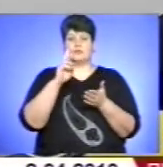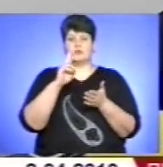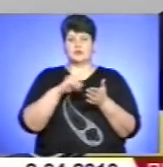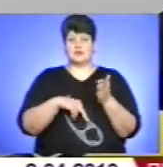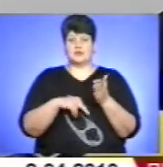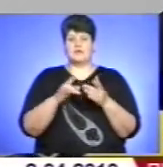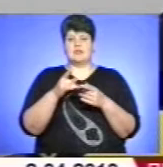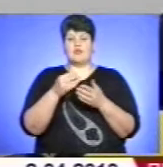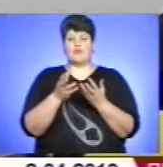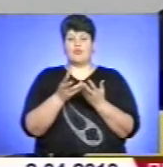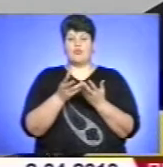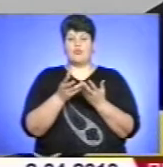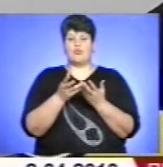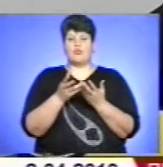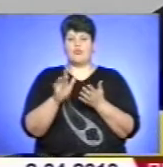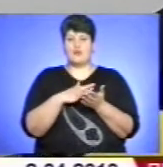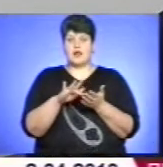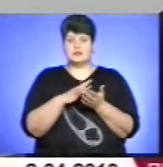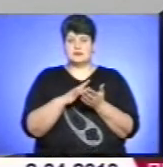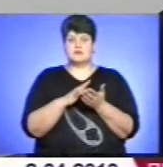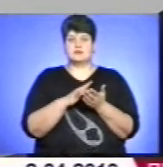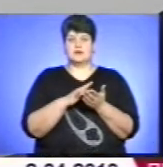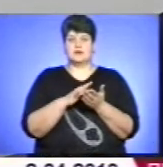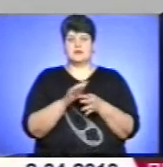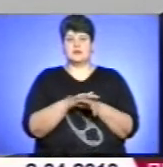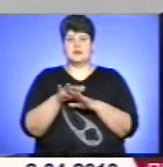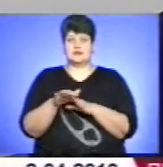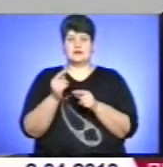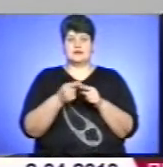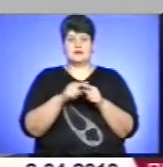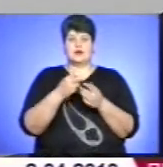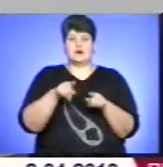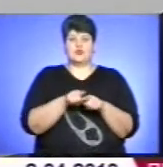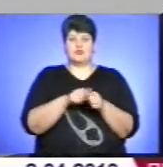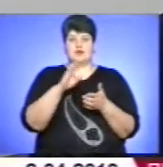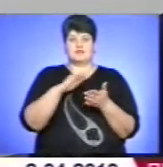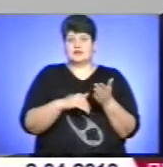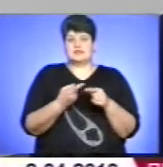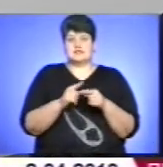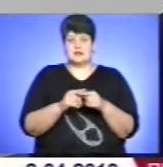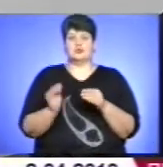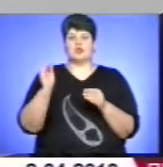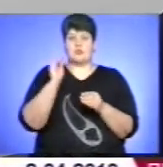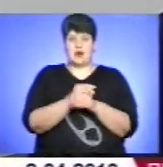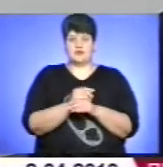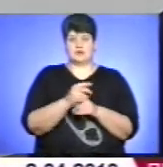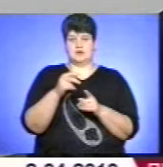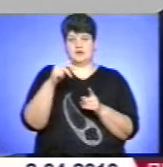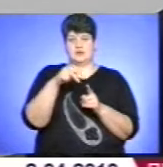бухгалтерських операцій відображається як видатки, а це додатковий навантаж. Маєте